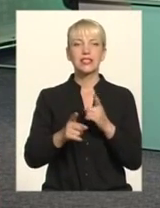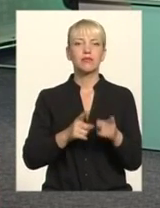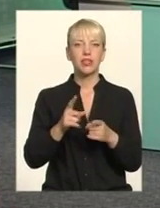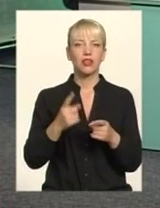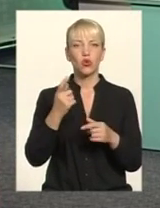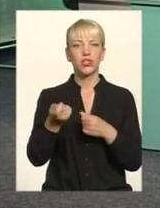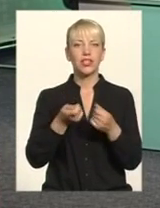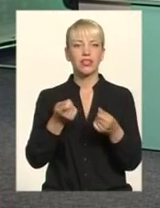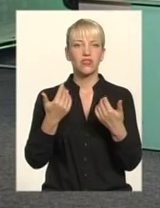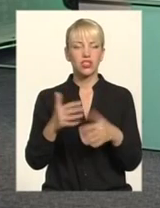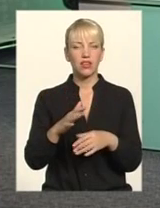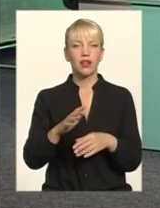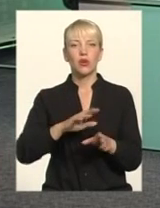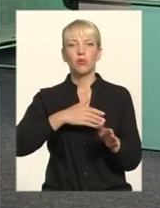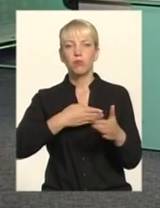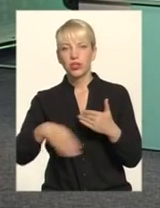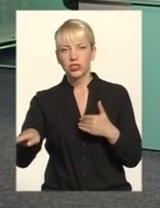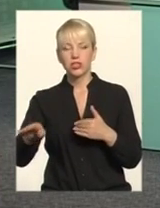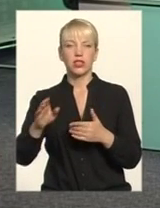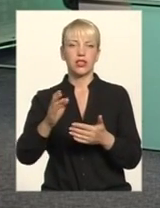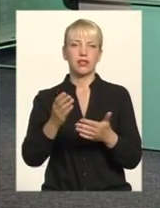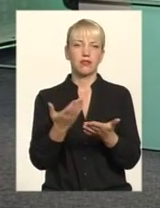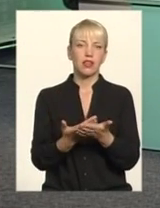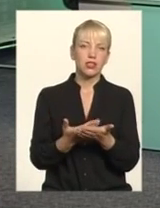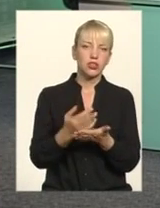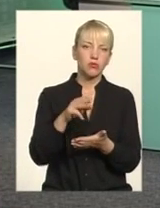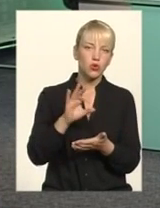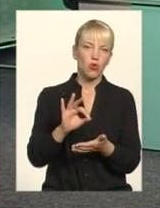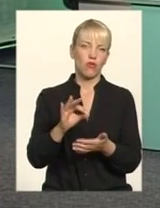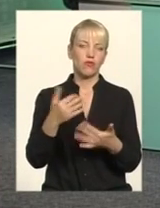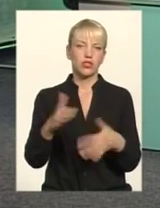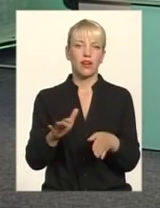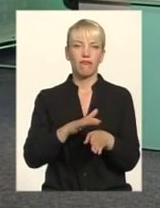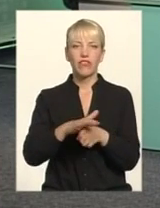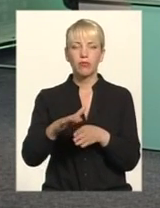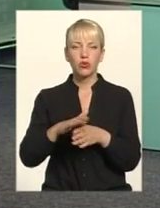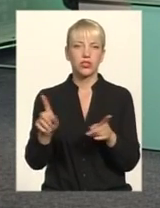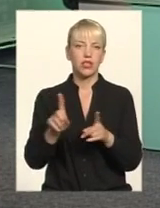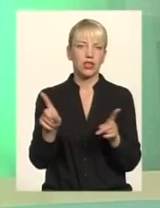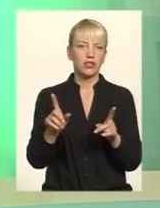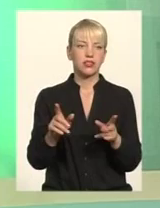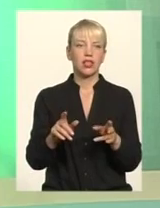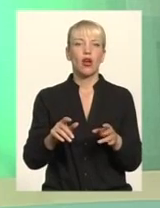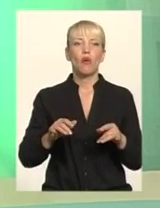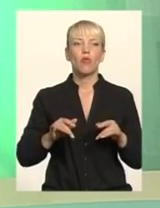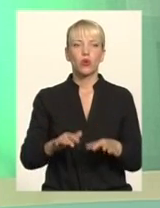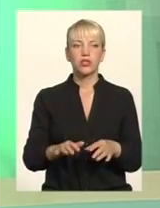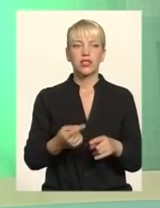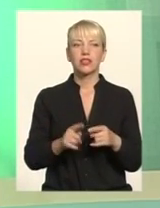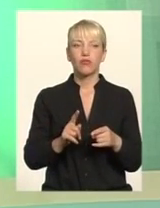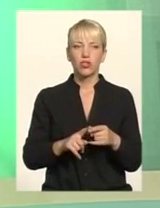відбулися якісь там і нібито судові процеси Вони частково